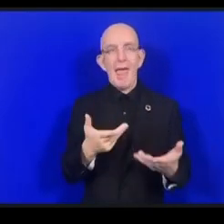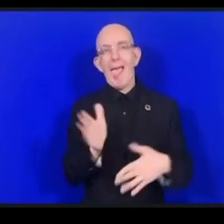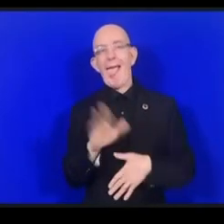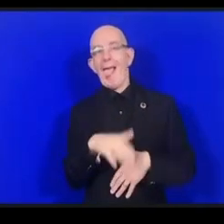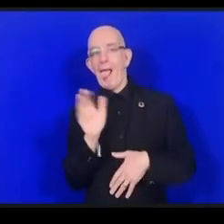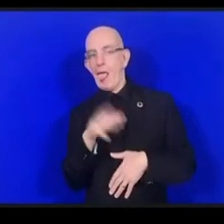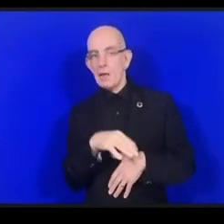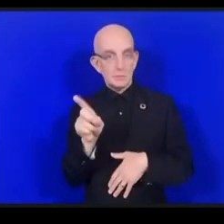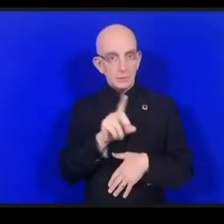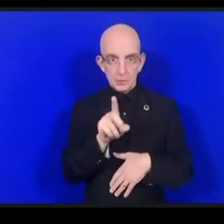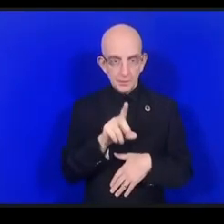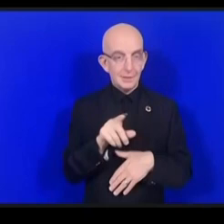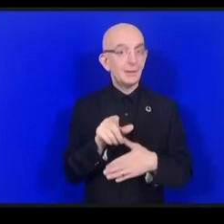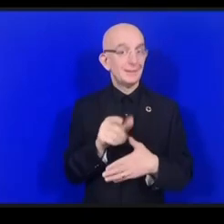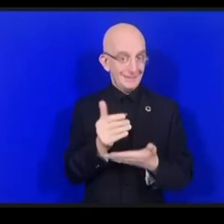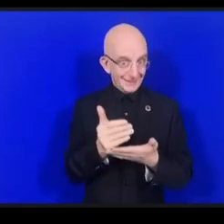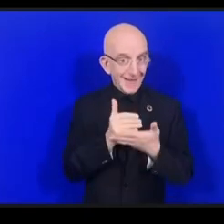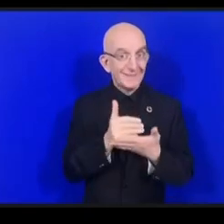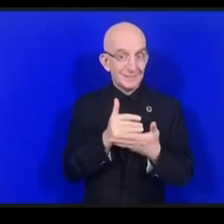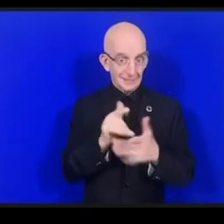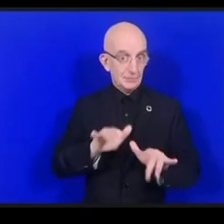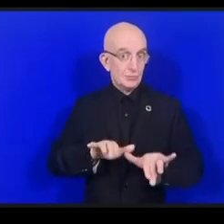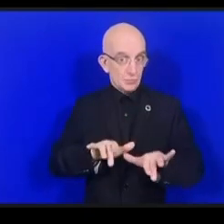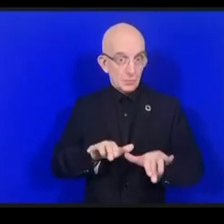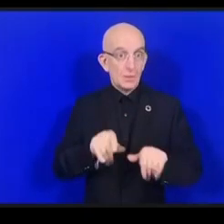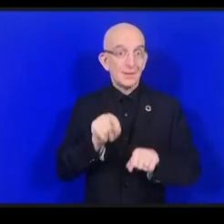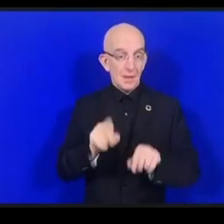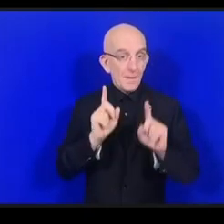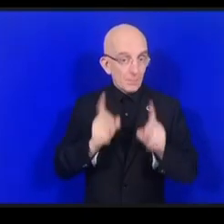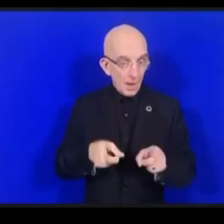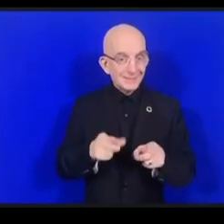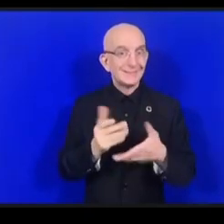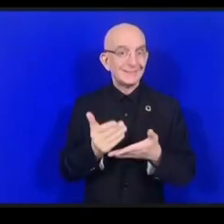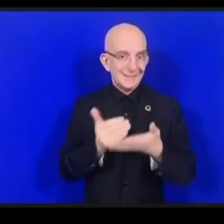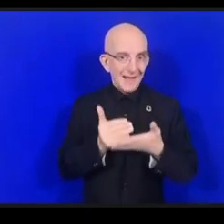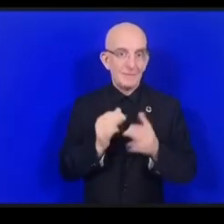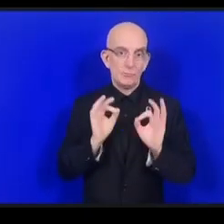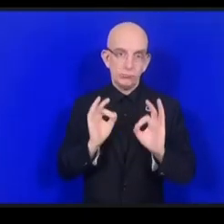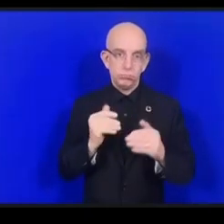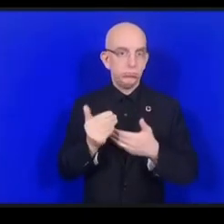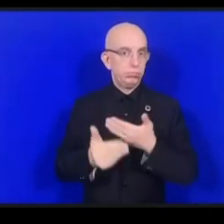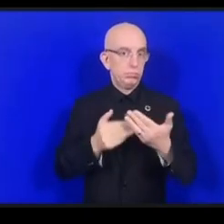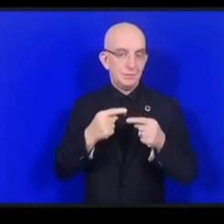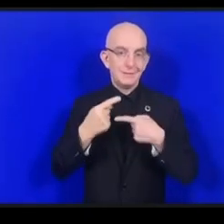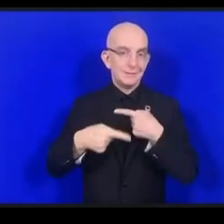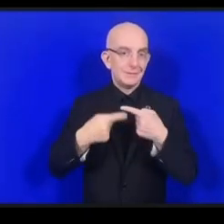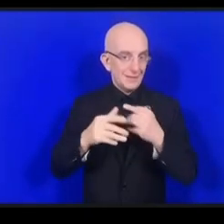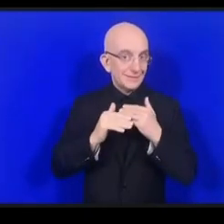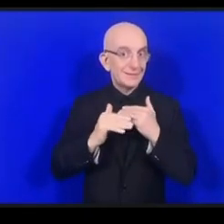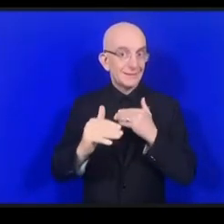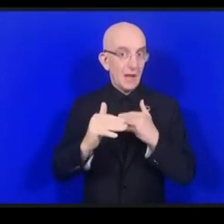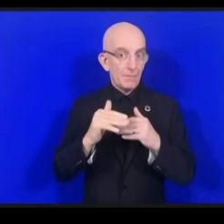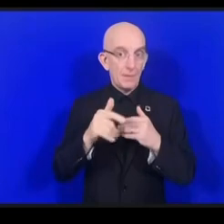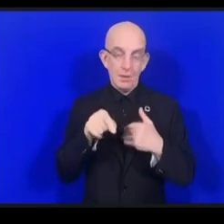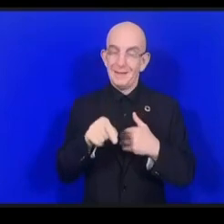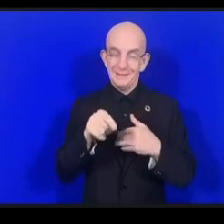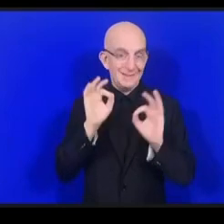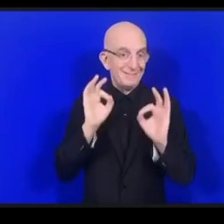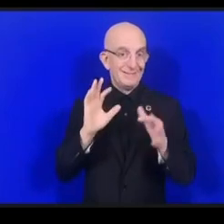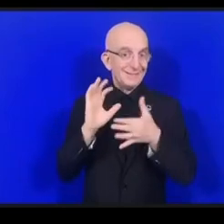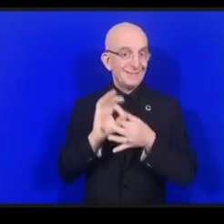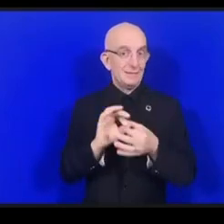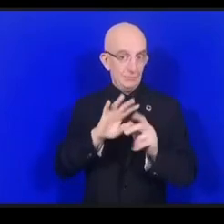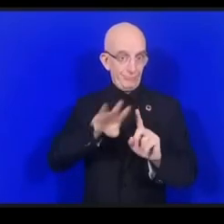وبشكل يمكن أن يسهم في تحقيق أهداف التنمية المستدامة بشأن بنية